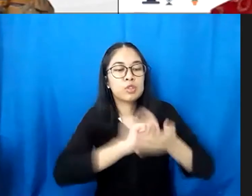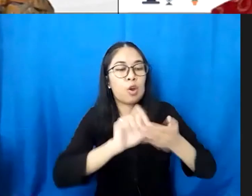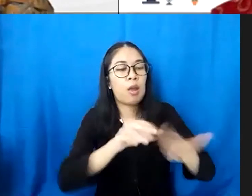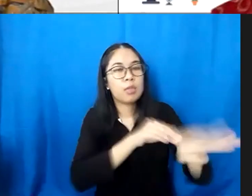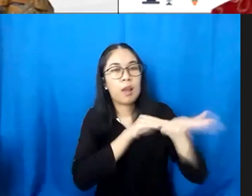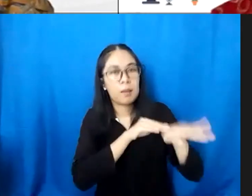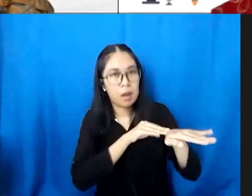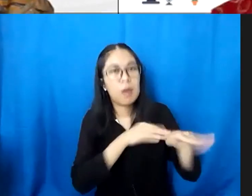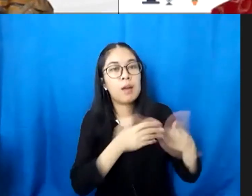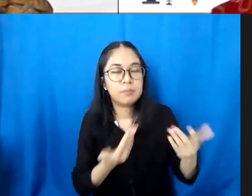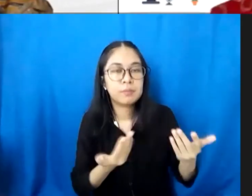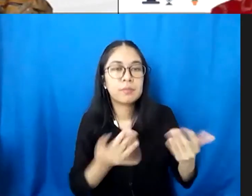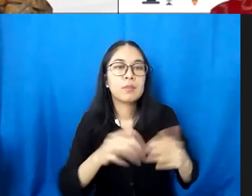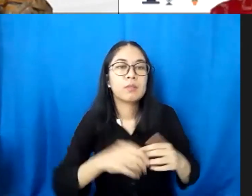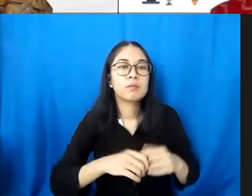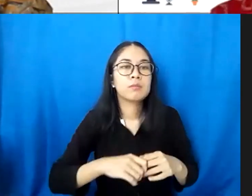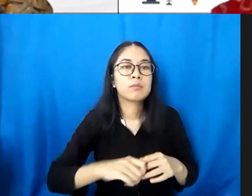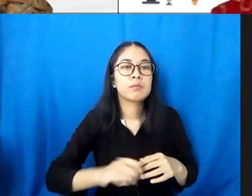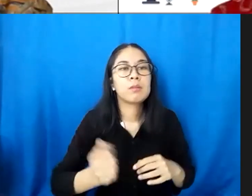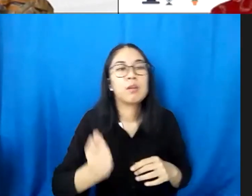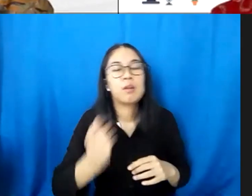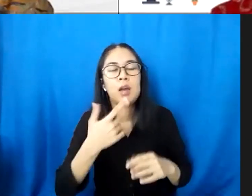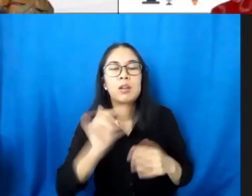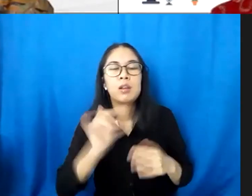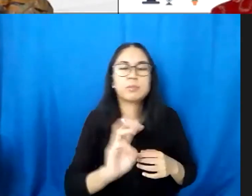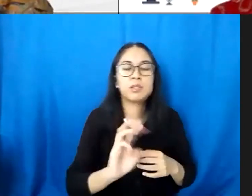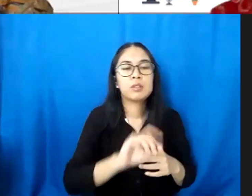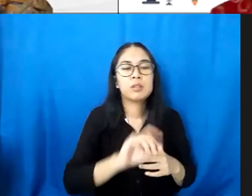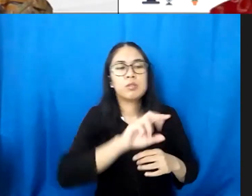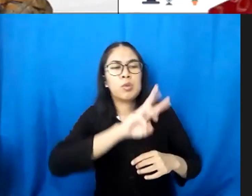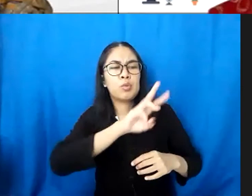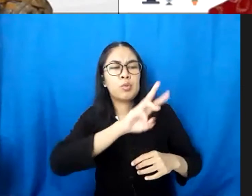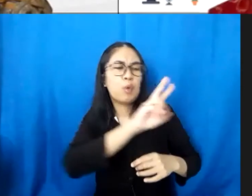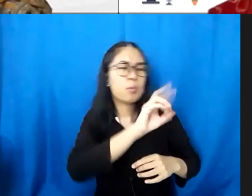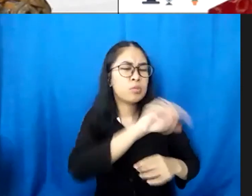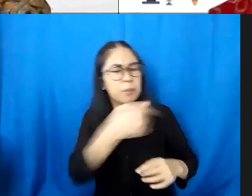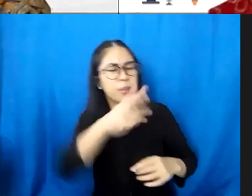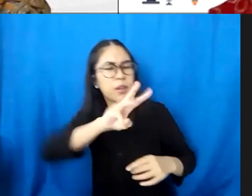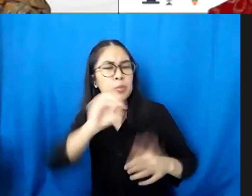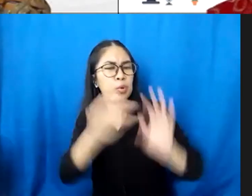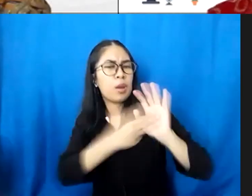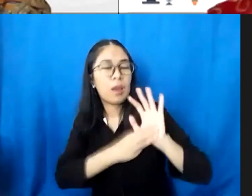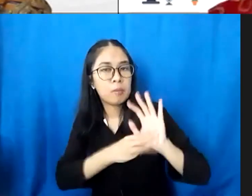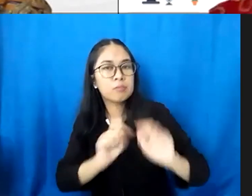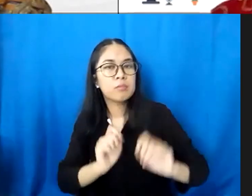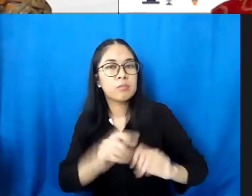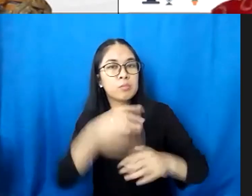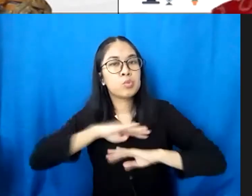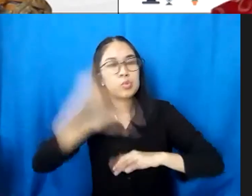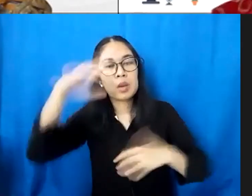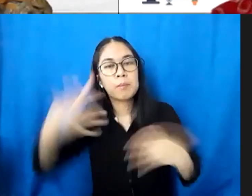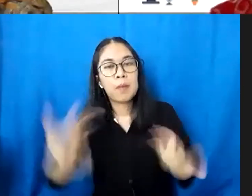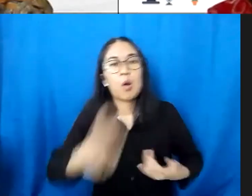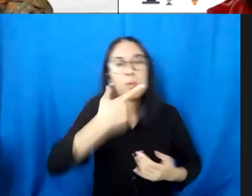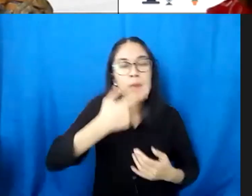kemudian pengobatan degeneratif sekitar 20-30 M dibutuhkan kemudian bagaimana pemerintah disini juga harus